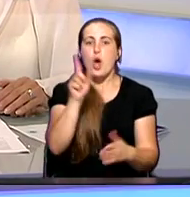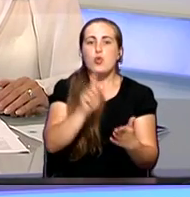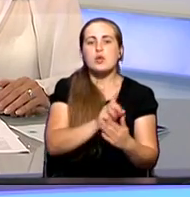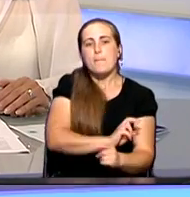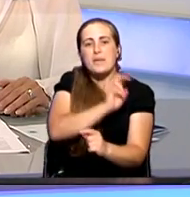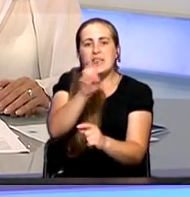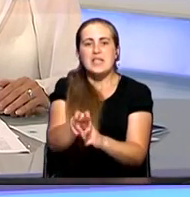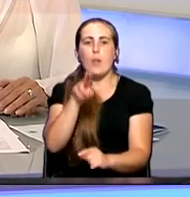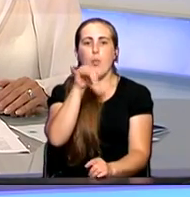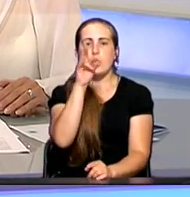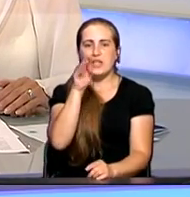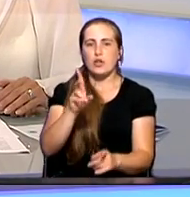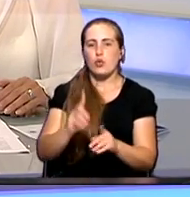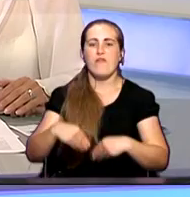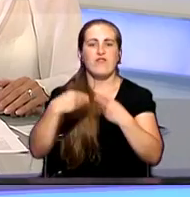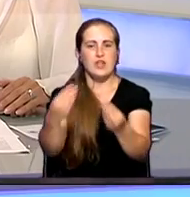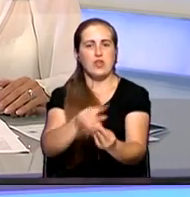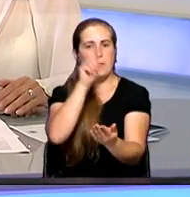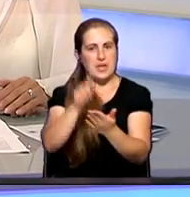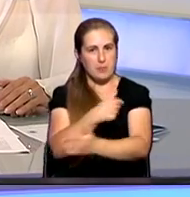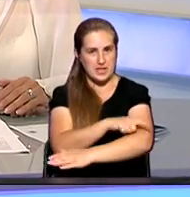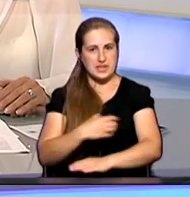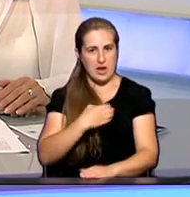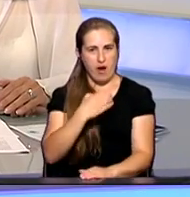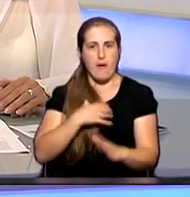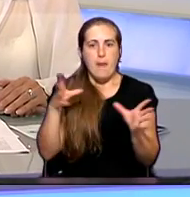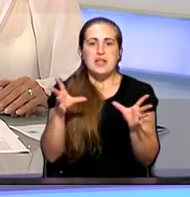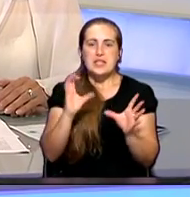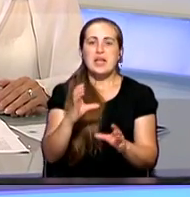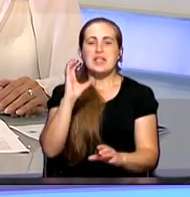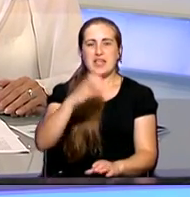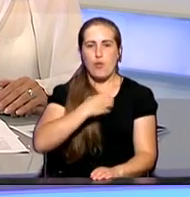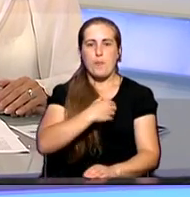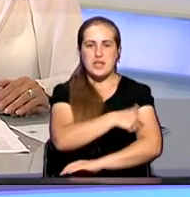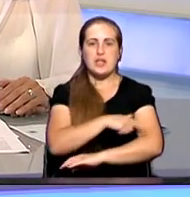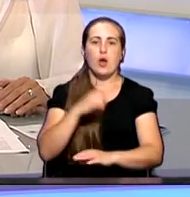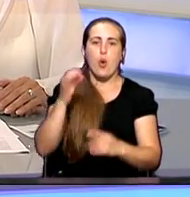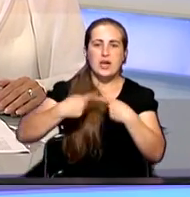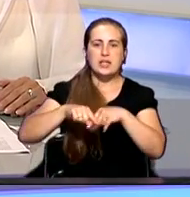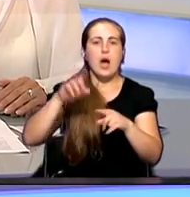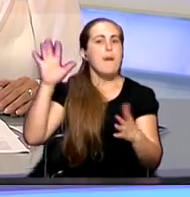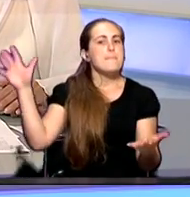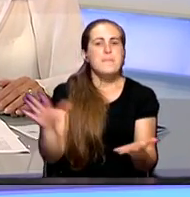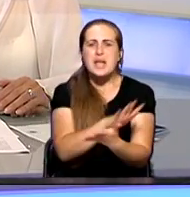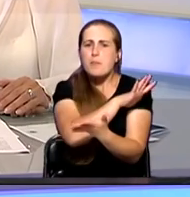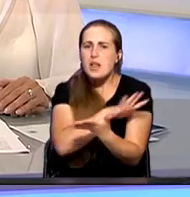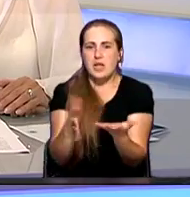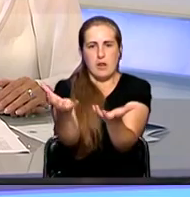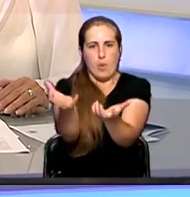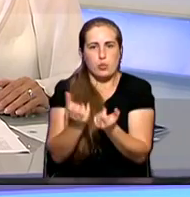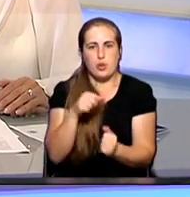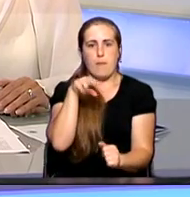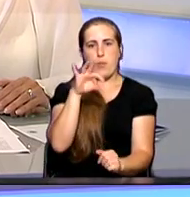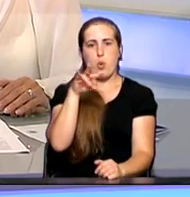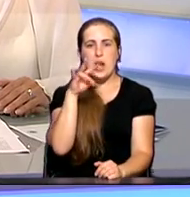выдачи системы обязательного медицинского страхования, страховой медицинской организации абсолютно бесплатно получить полис